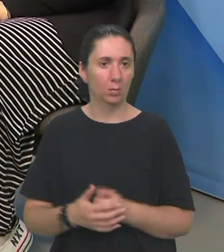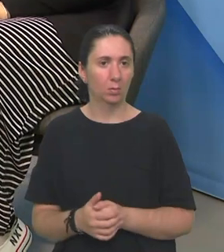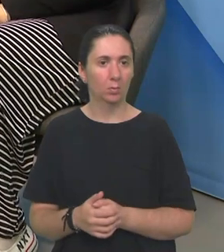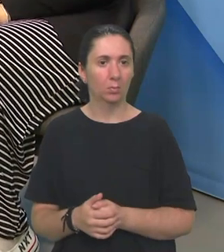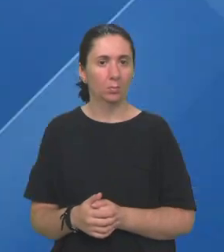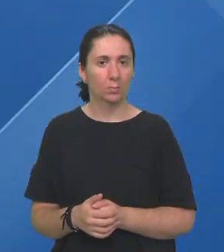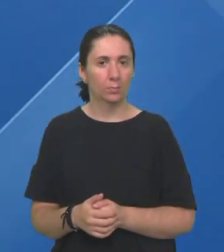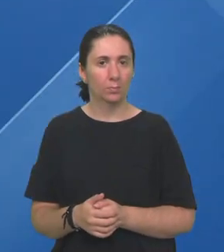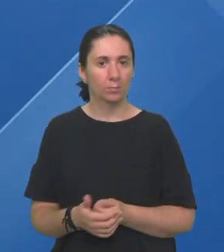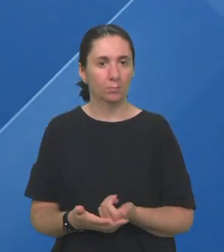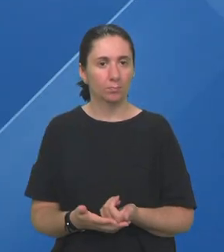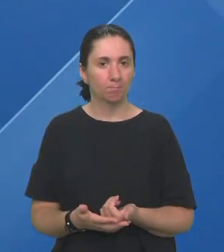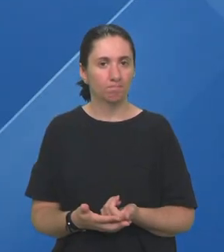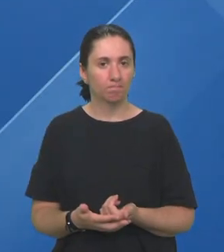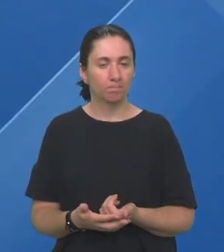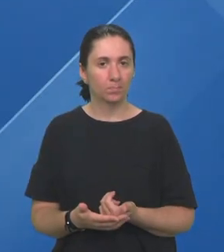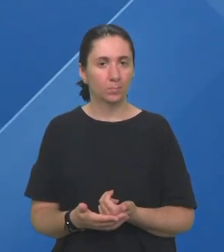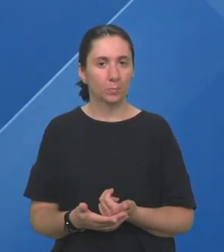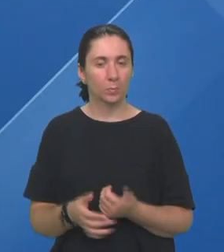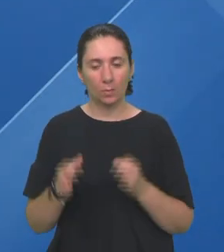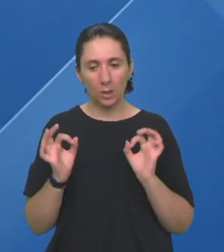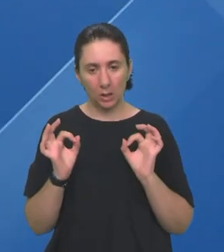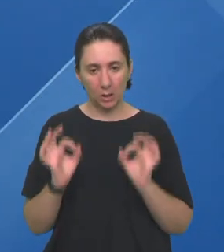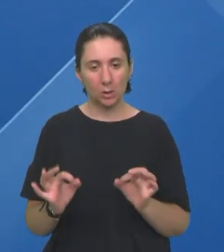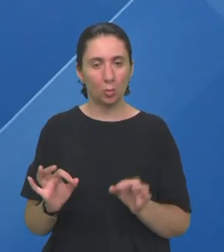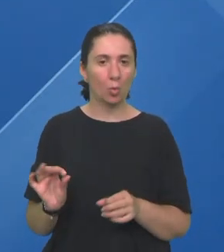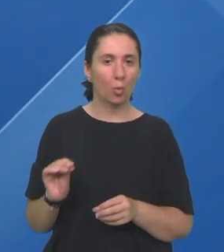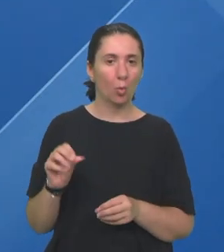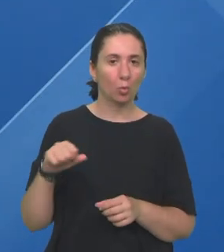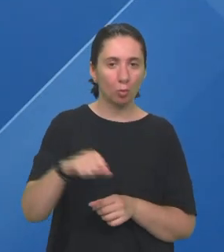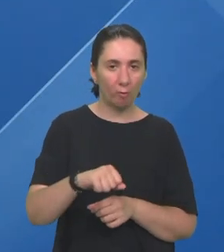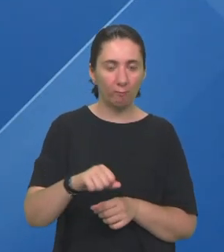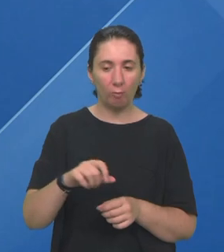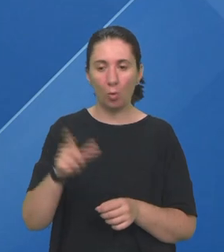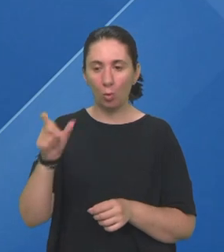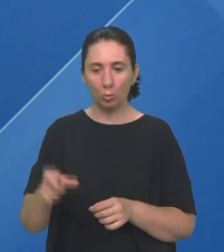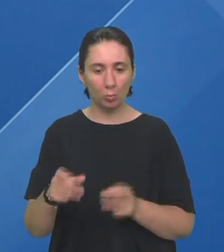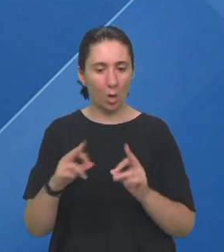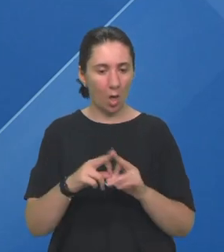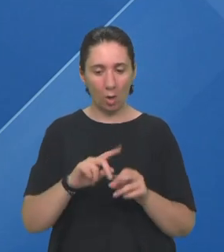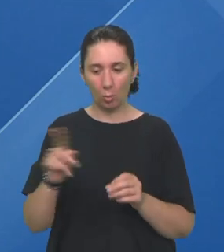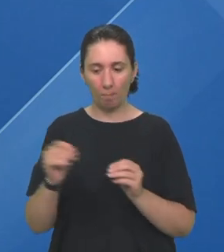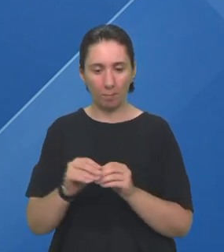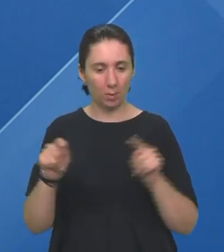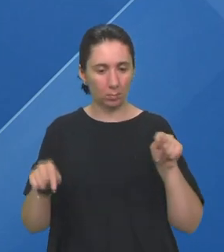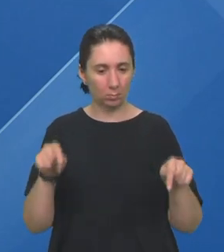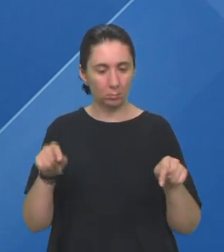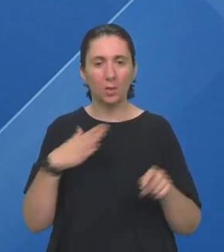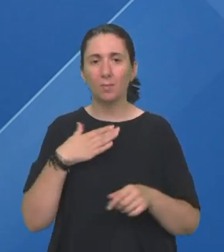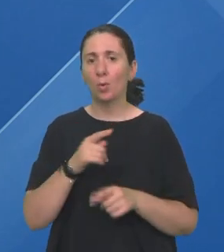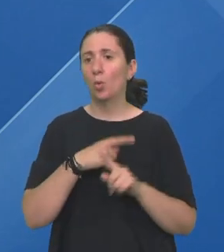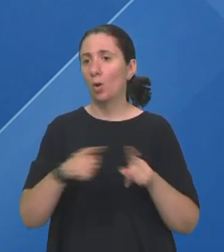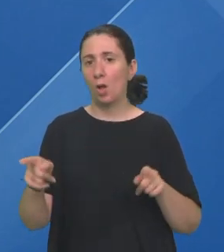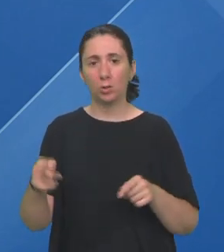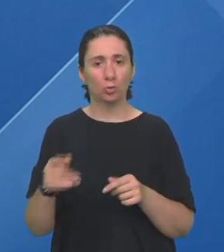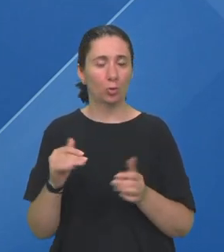Pa, znači, sigurno dovesti osobu od točke A do točke B E sad, oni imaju različite